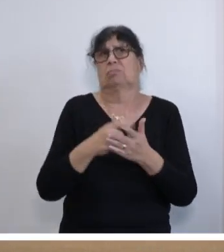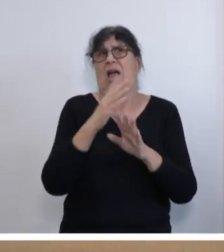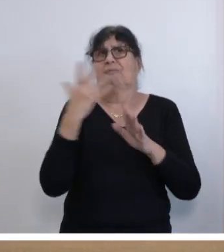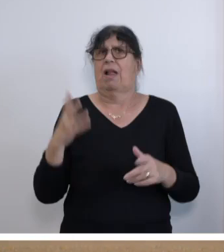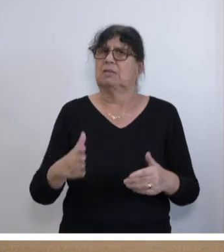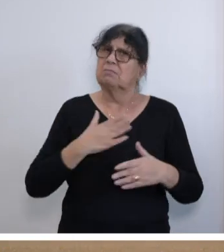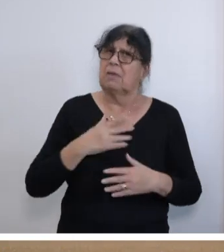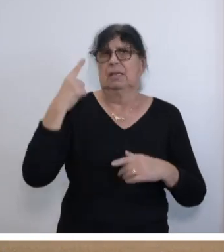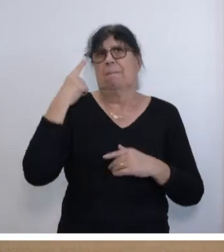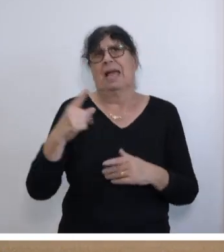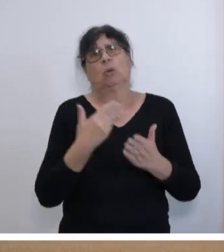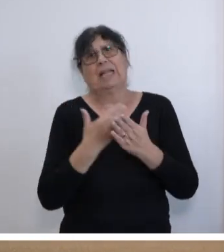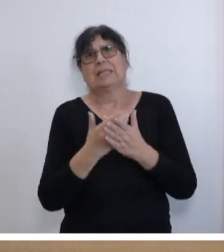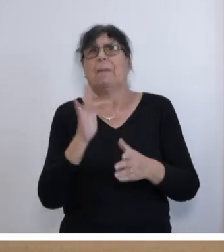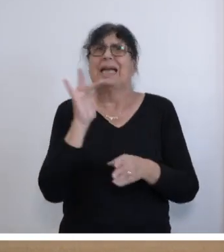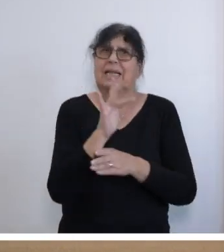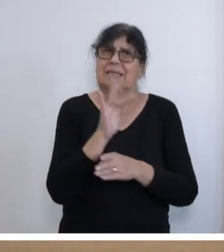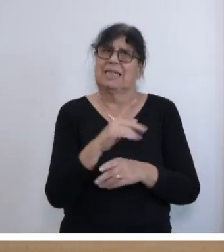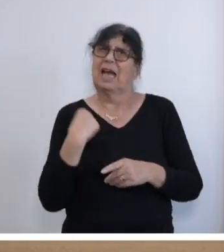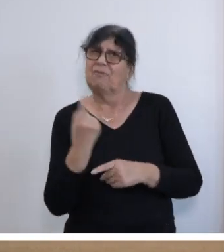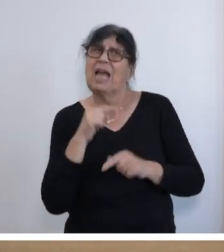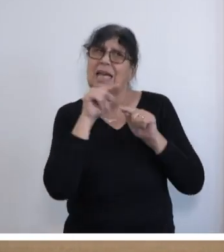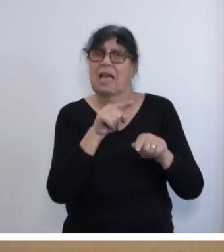und deswegen kritisieren wir Ihr Vorgesehen bei diesem